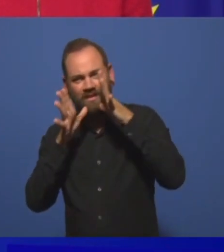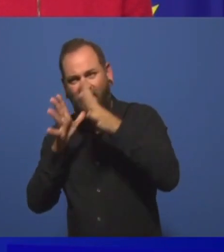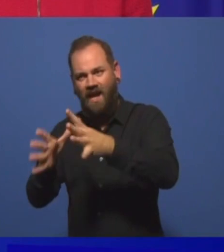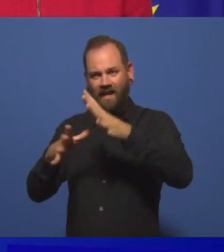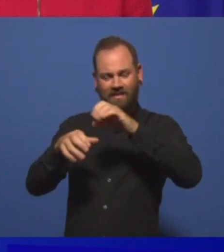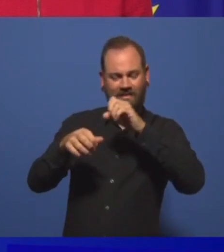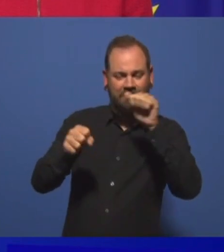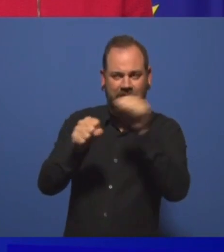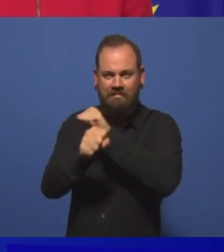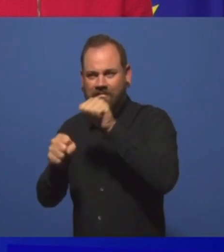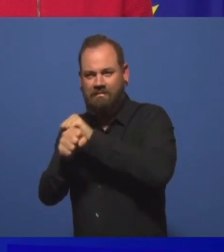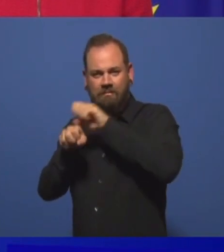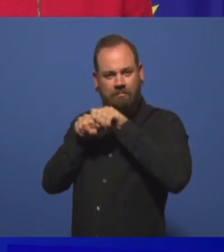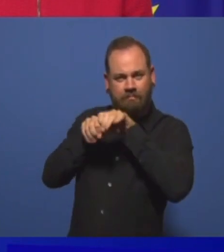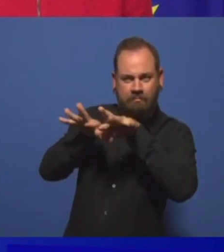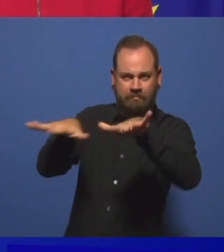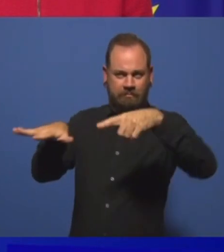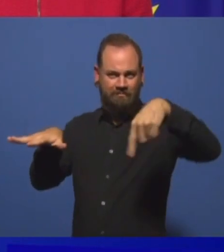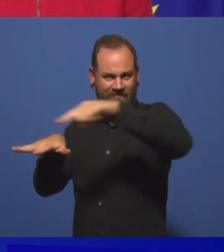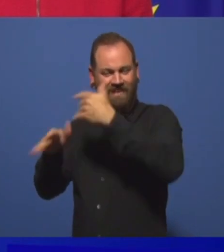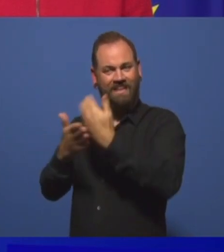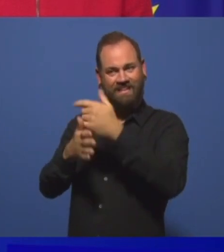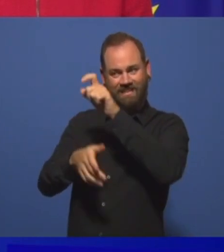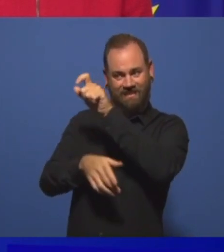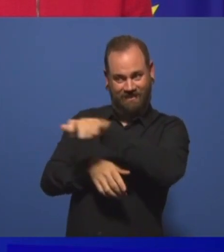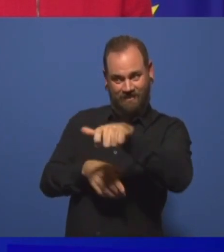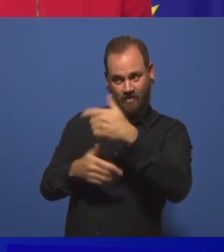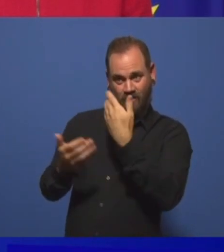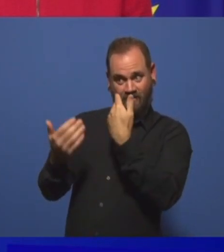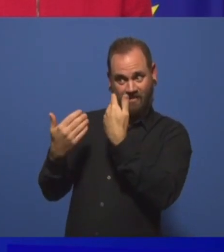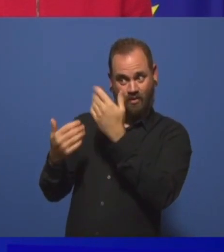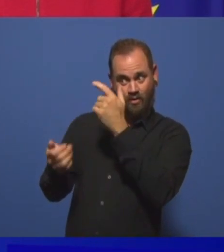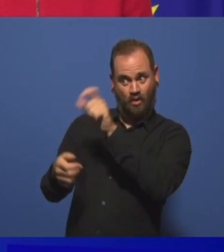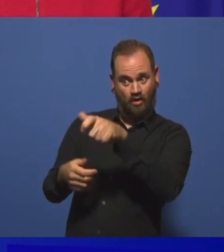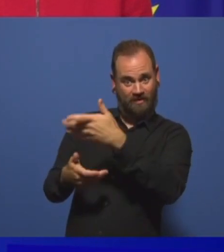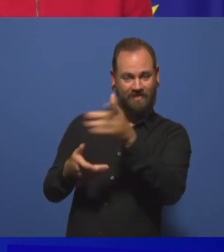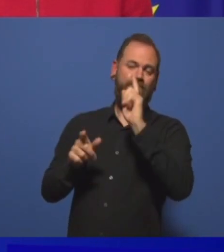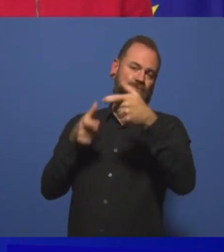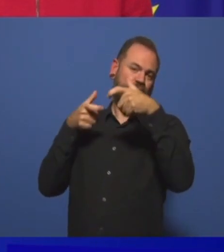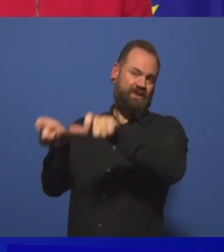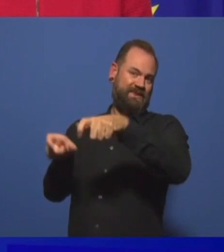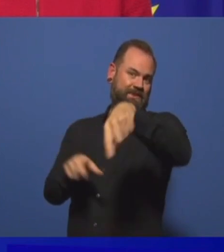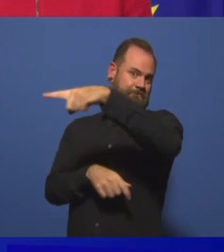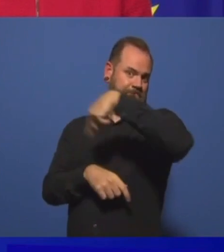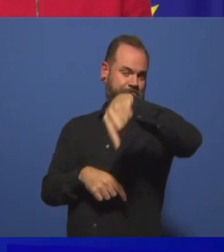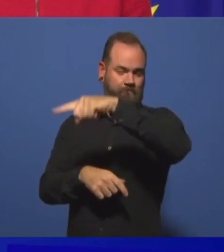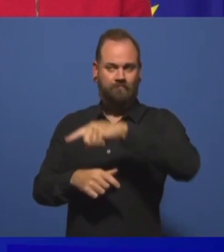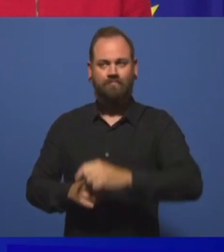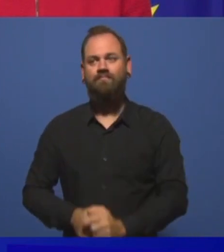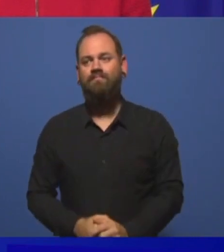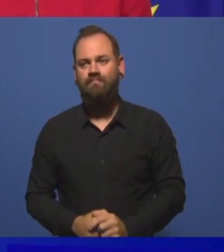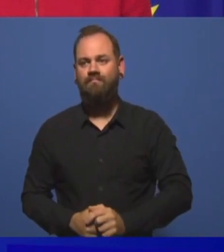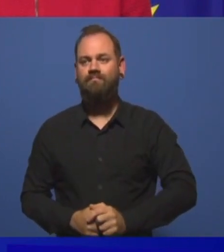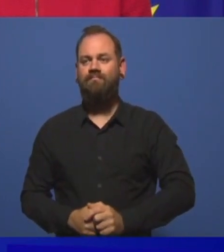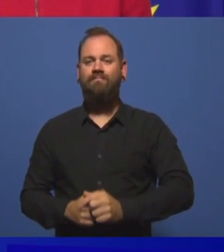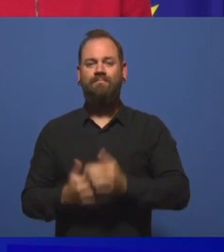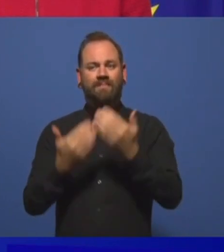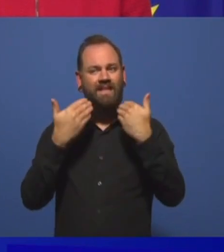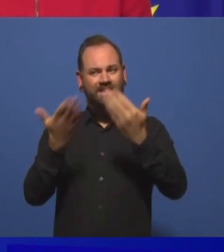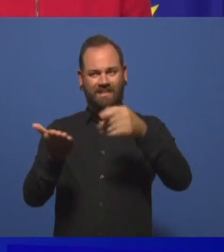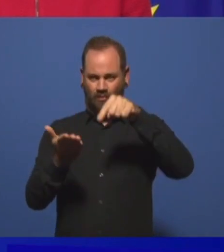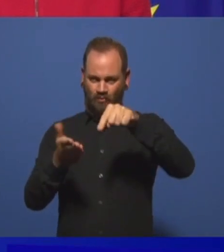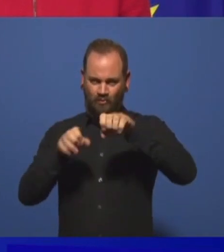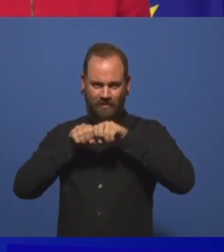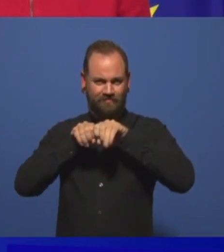behindert werden, dass diese Art von Verbreitung der